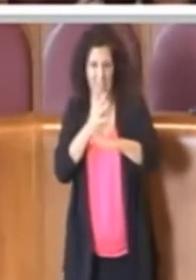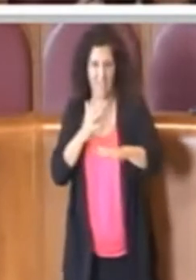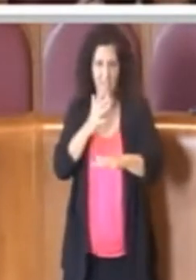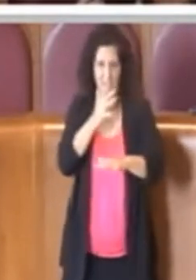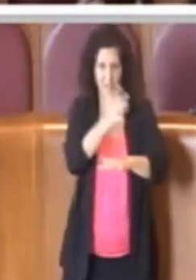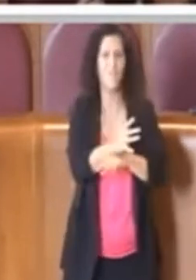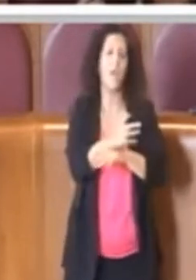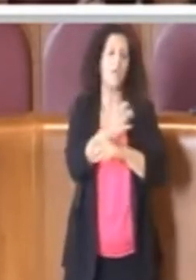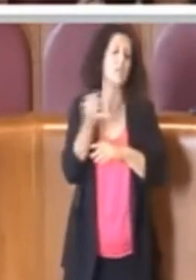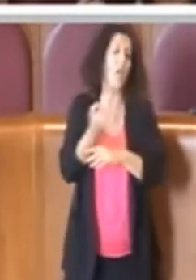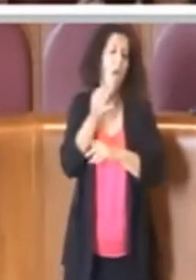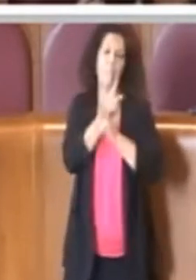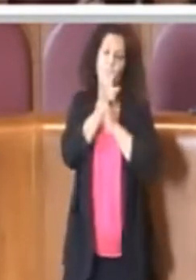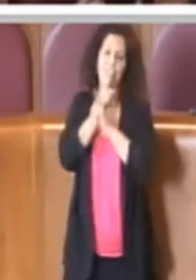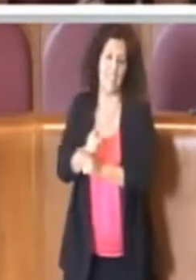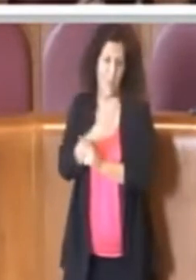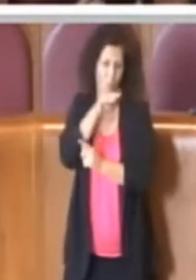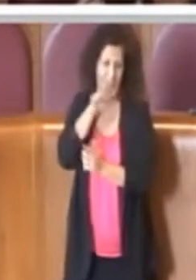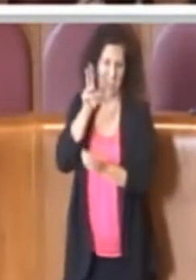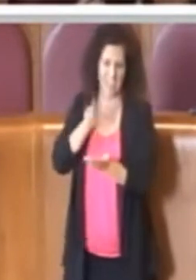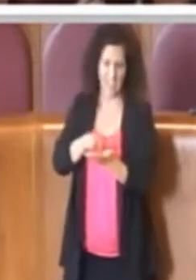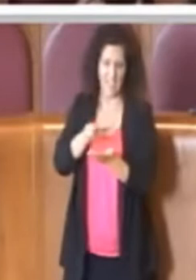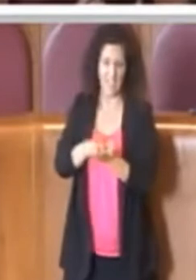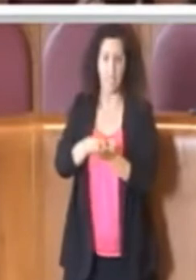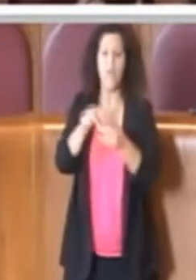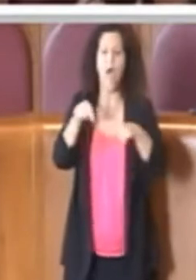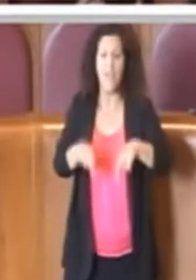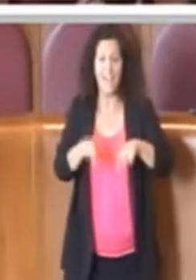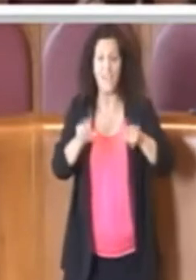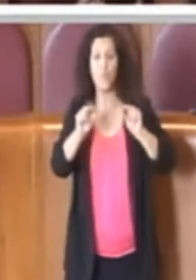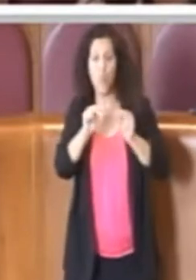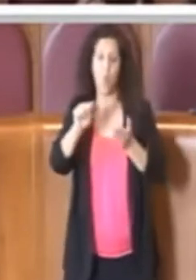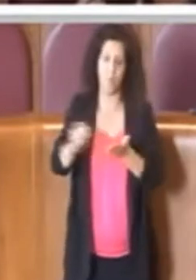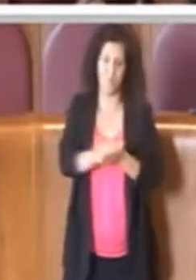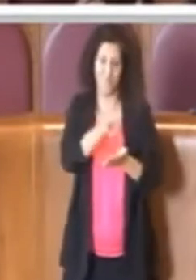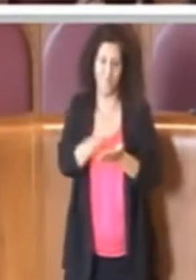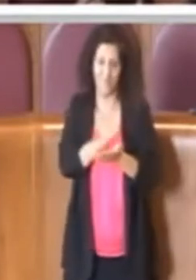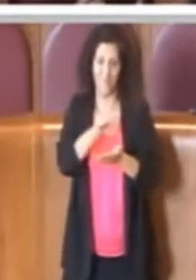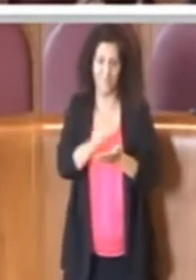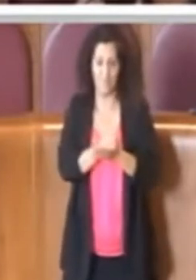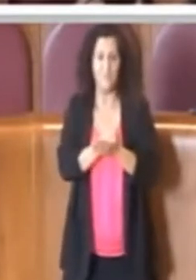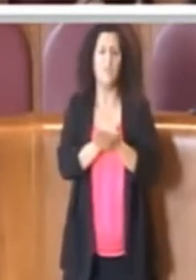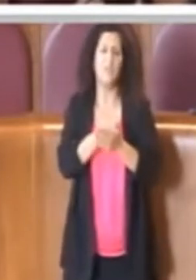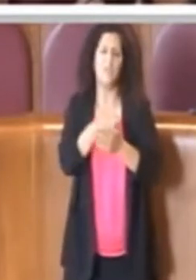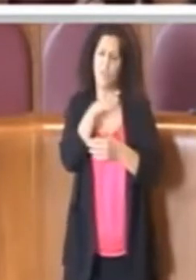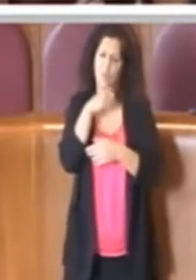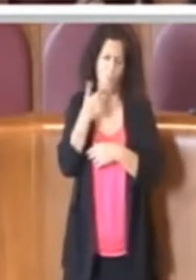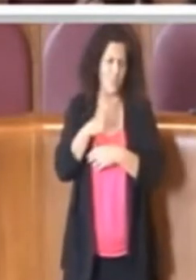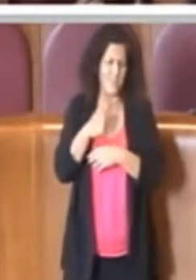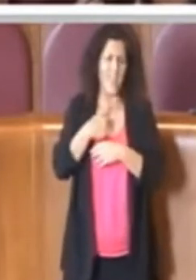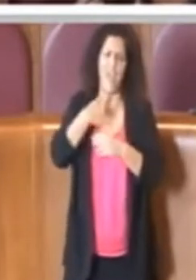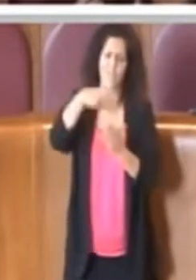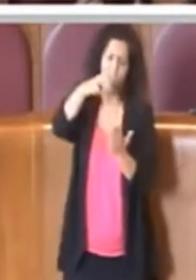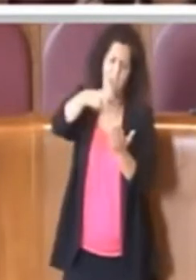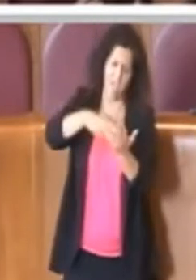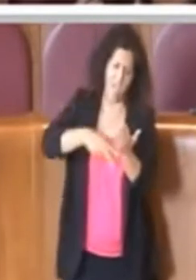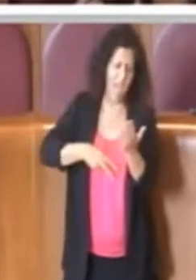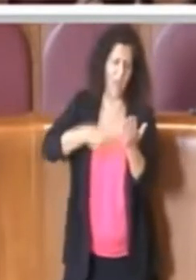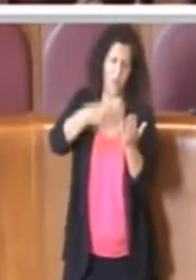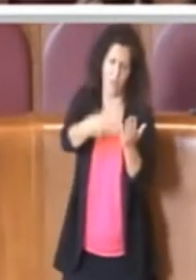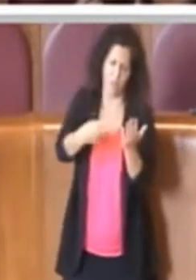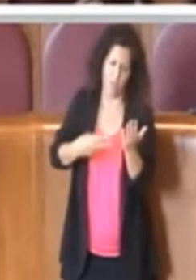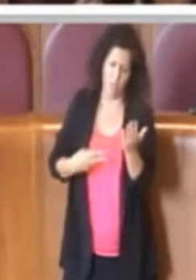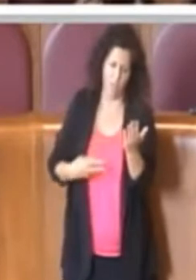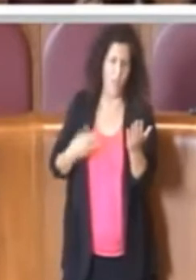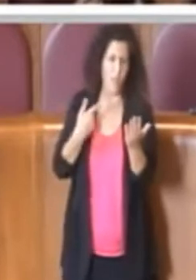Non mi dilungo nell'elencare tutti i dispositivi che tra le altre cose sono enunciati semplicemente con il numero del provvedimento e la